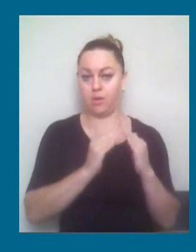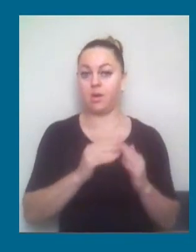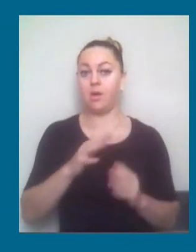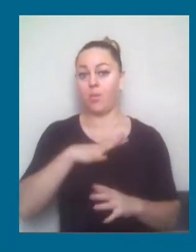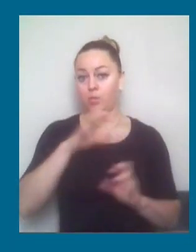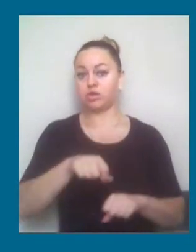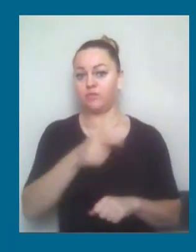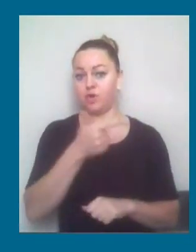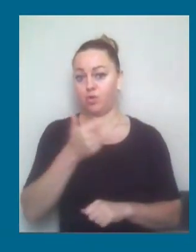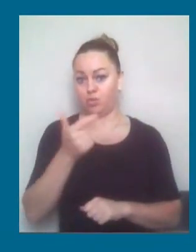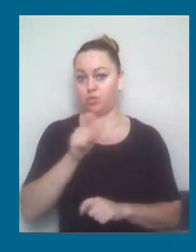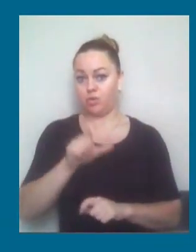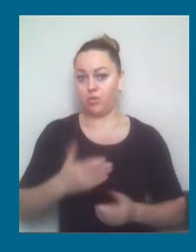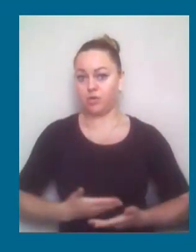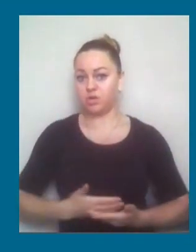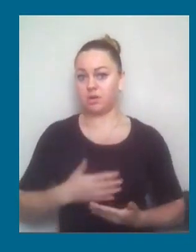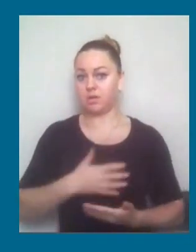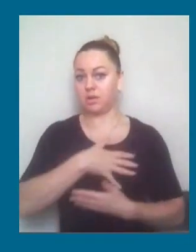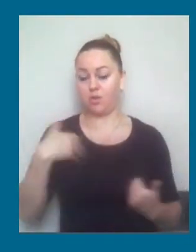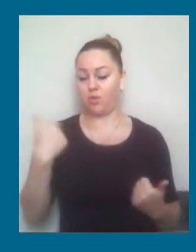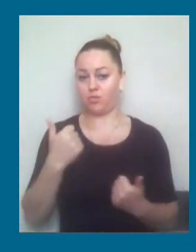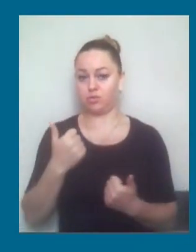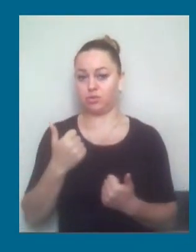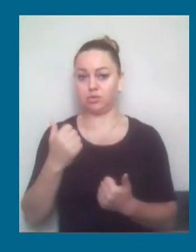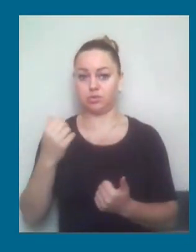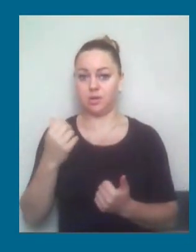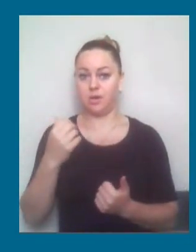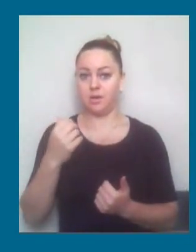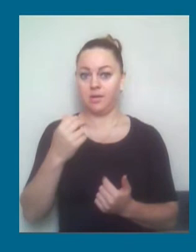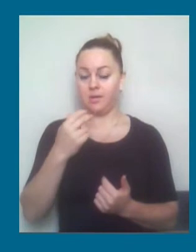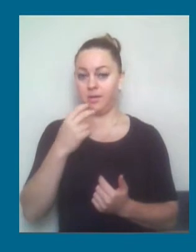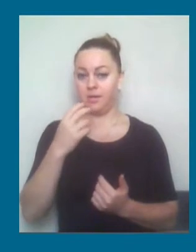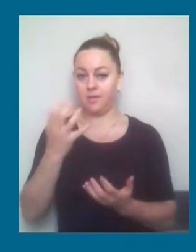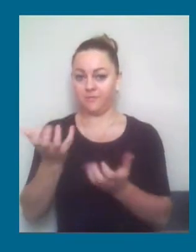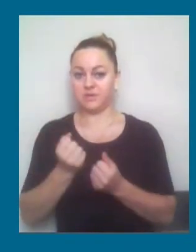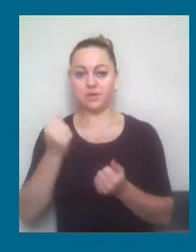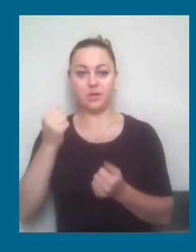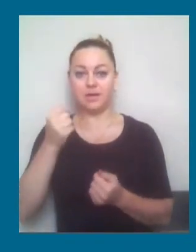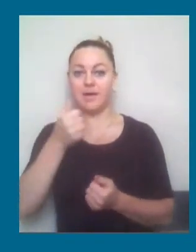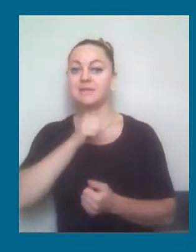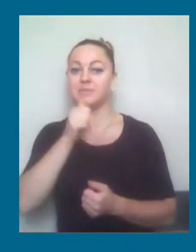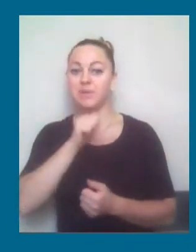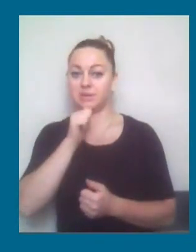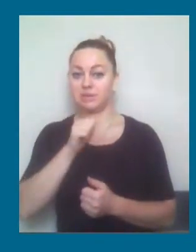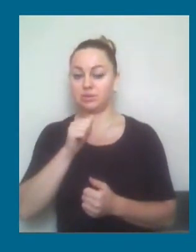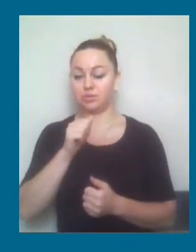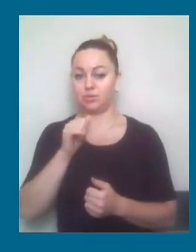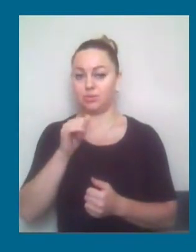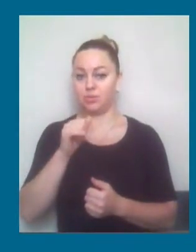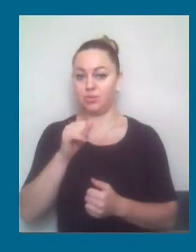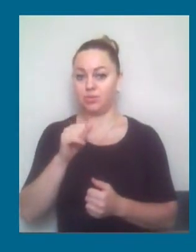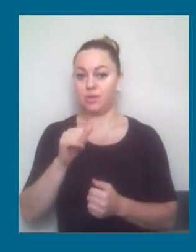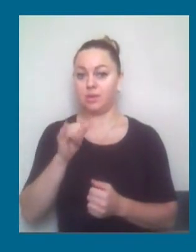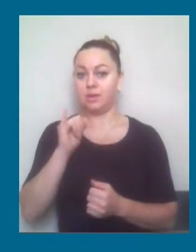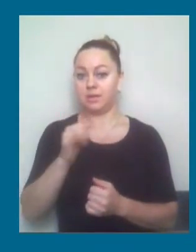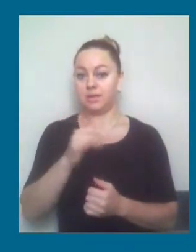погоджуються з позицією експертів, які визначили в спосібі порядок укріплення цієї стіни будинку,